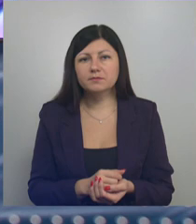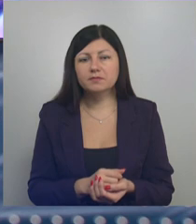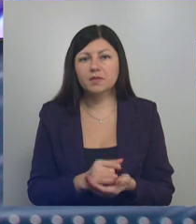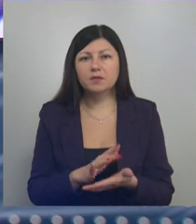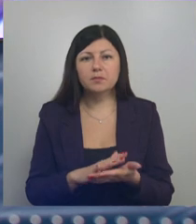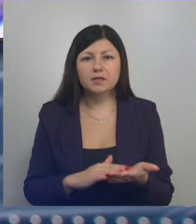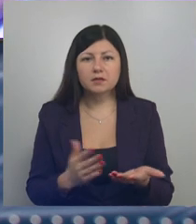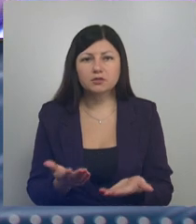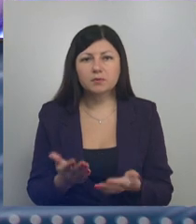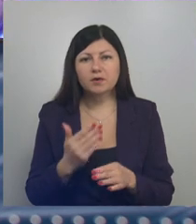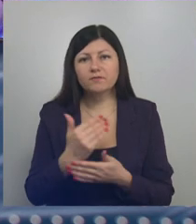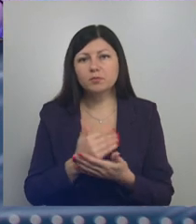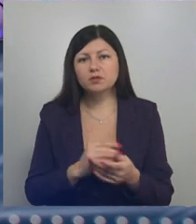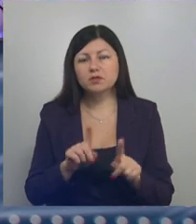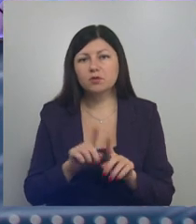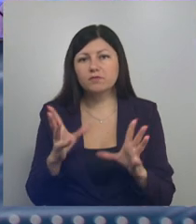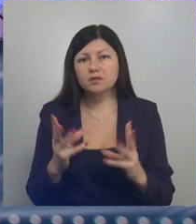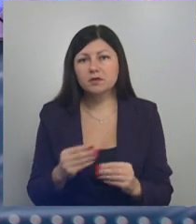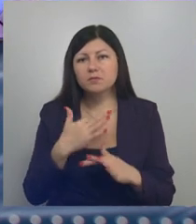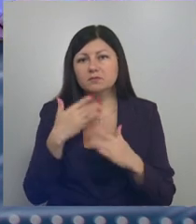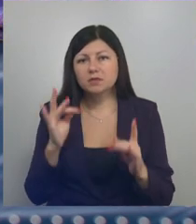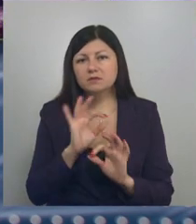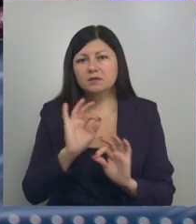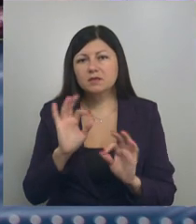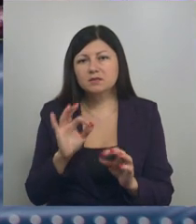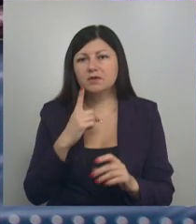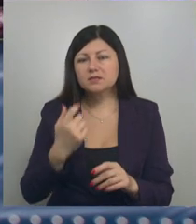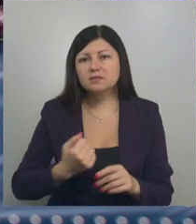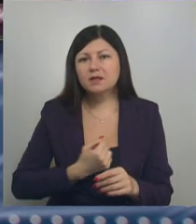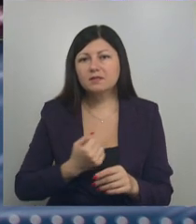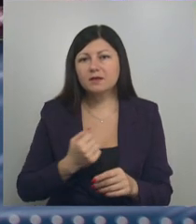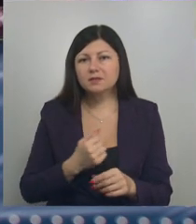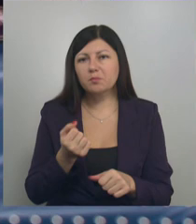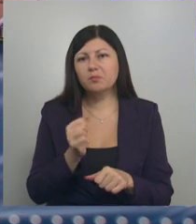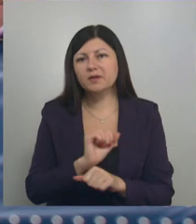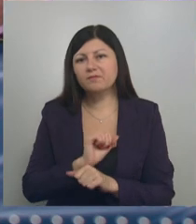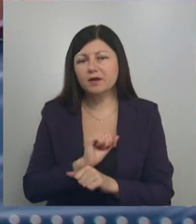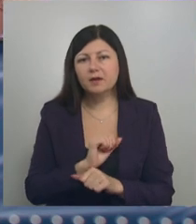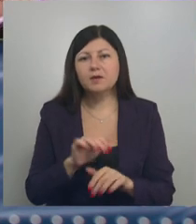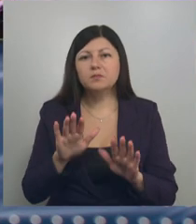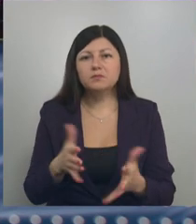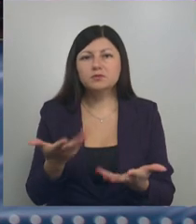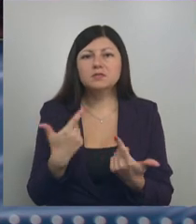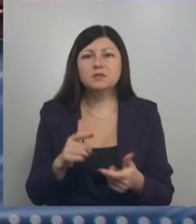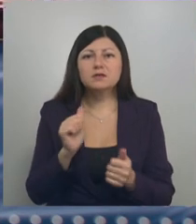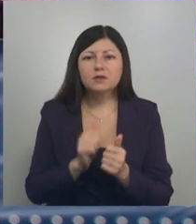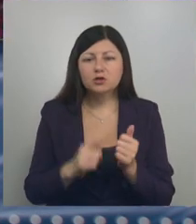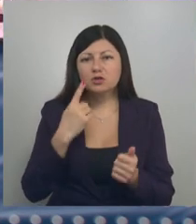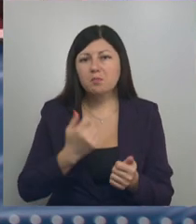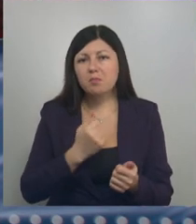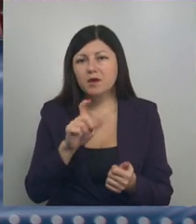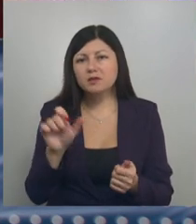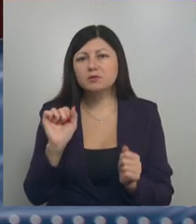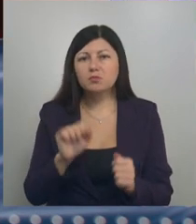Продолжаем. В выпусках такого дня мы не раз рассказывали о солдатском привале – волонтерском пункте, где каждый боец может по